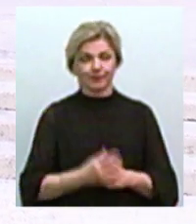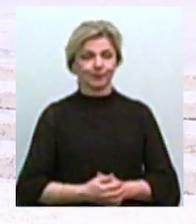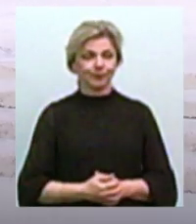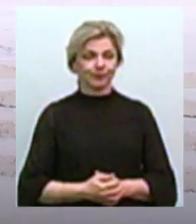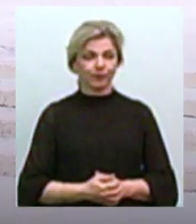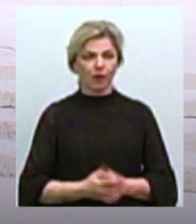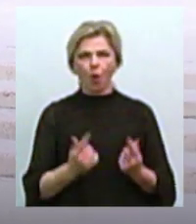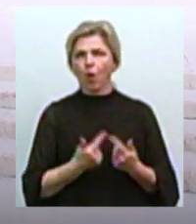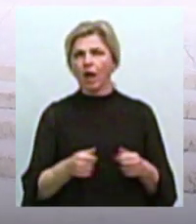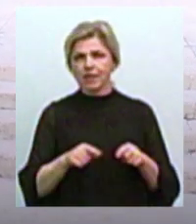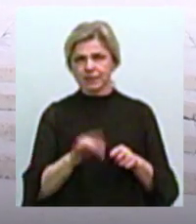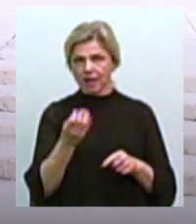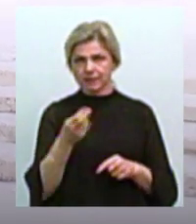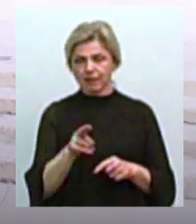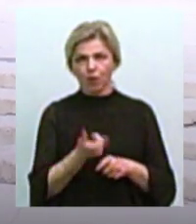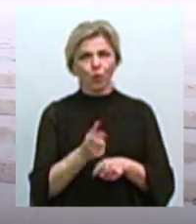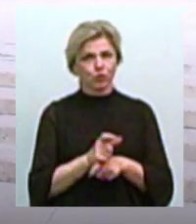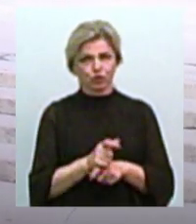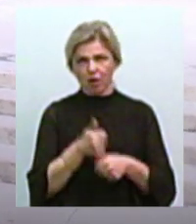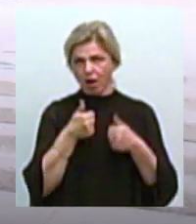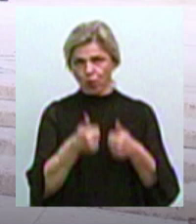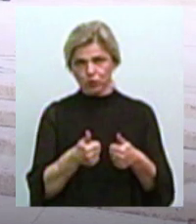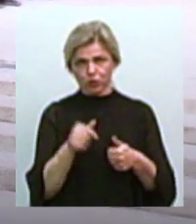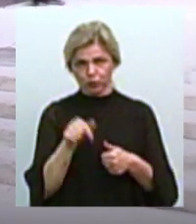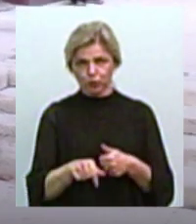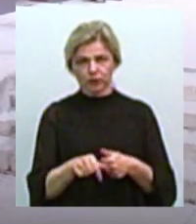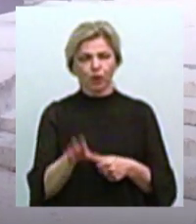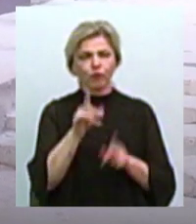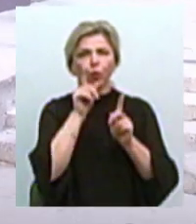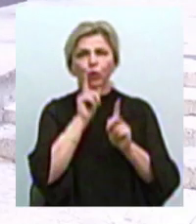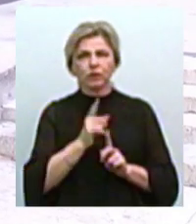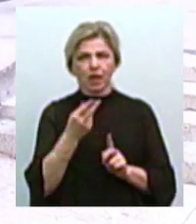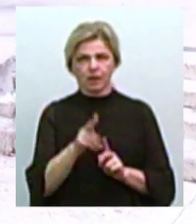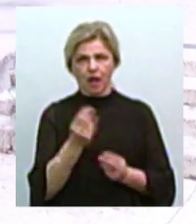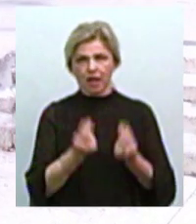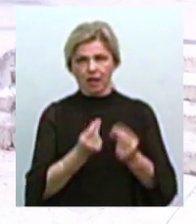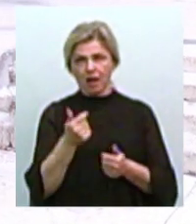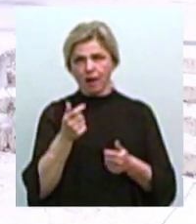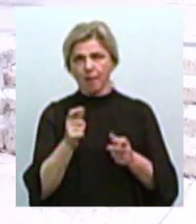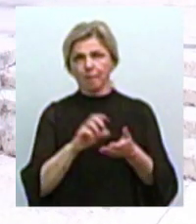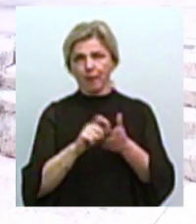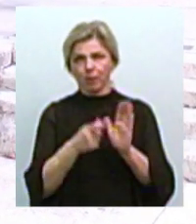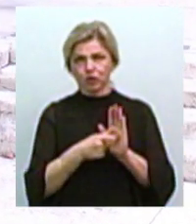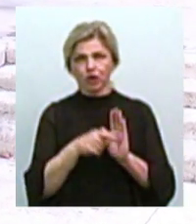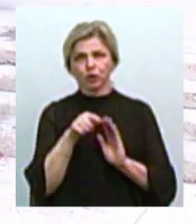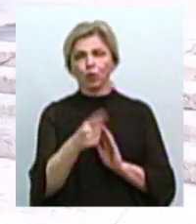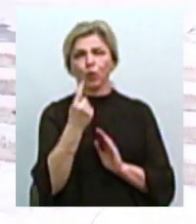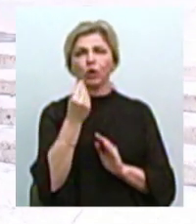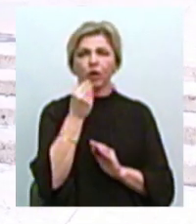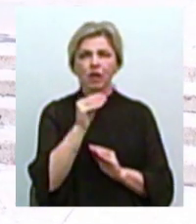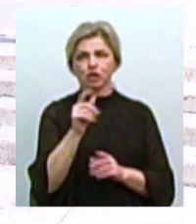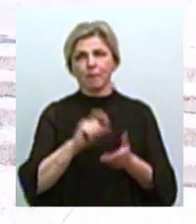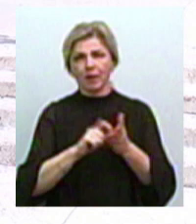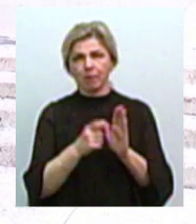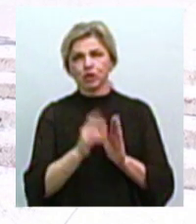дуже добра. Тут зручне для гри приміщення. Як на мене, одне з найкращих приміщень для гри в